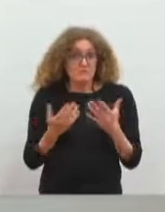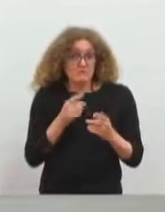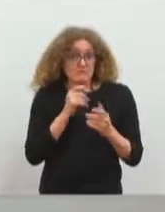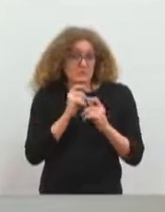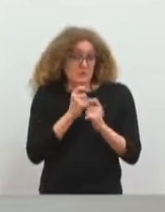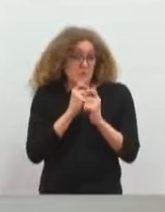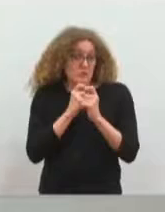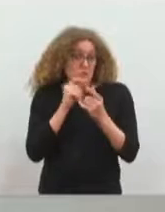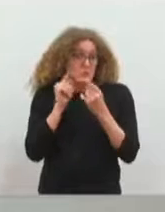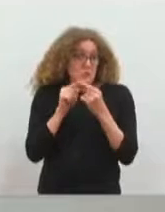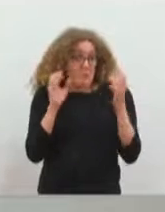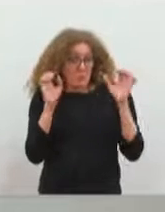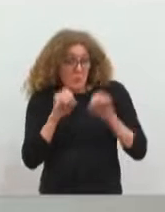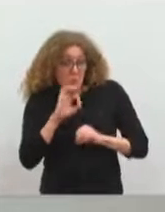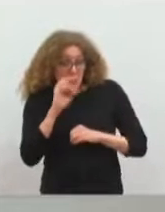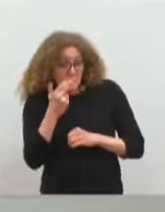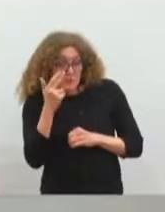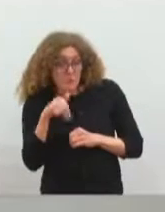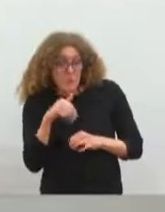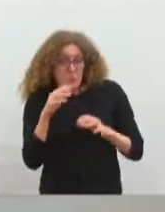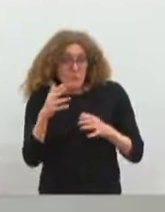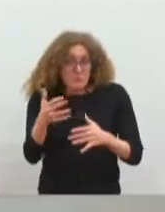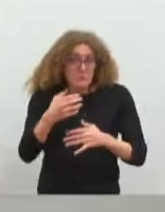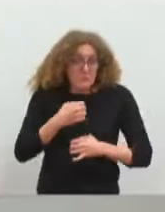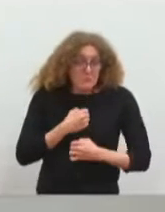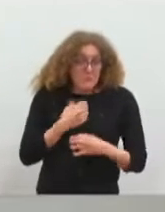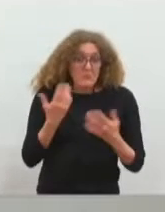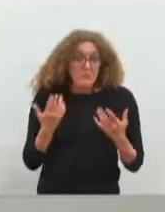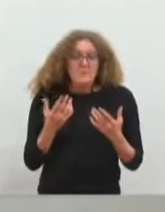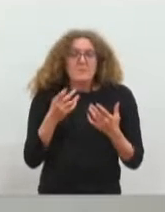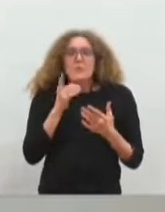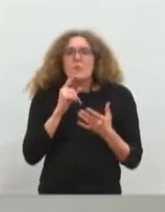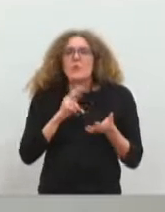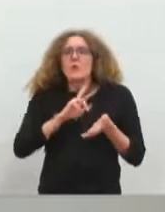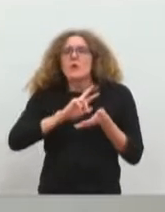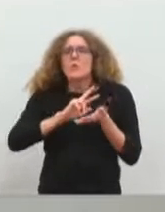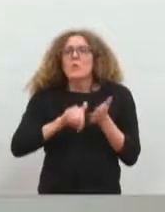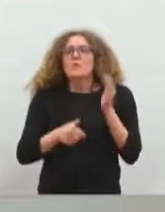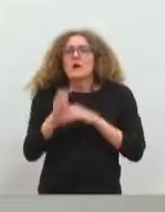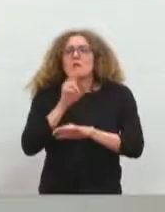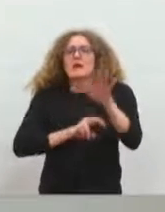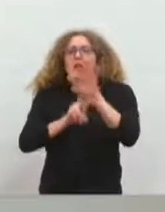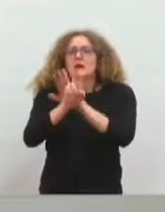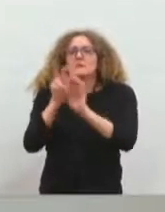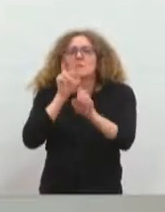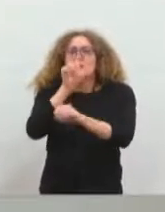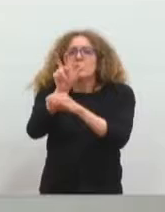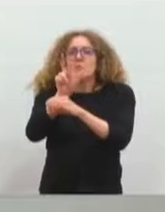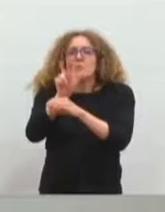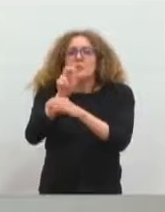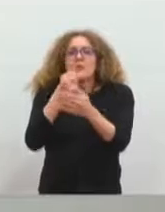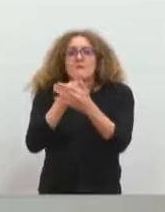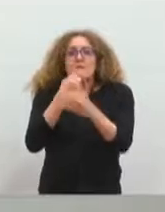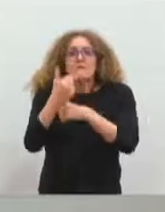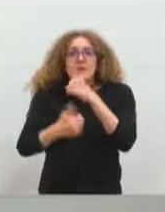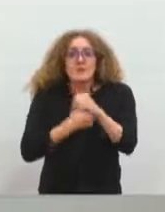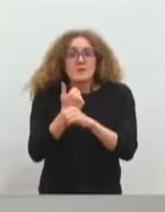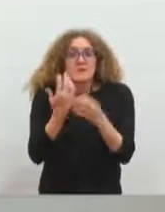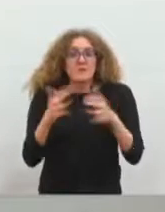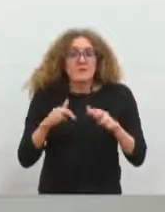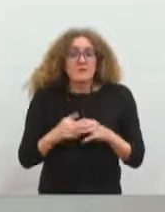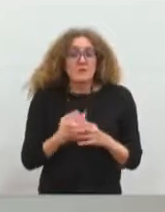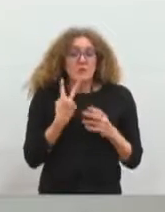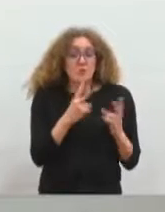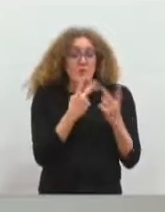et l'adoption puisque les contrats de délégation finissent en fin d'année et donc ces deux communes ont